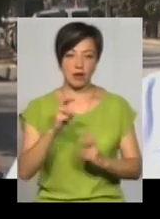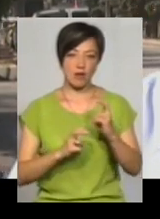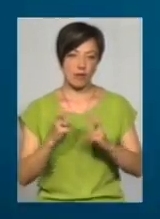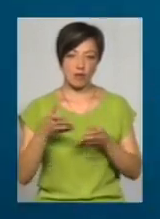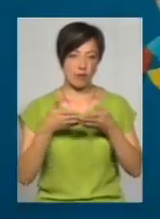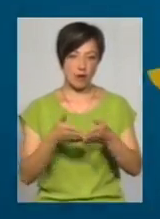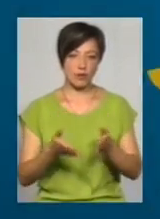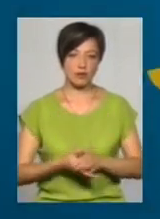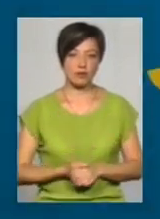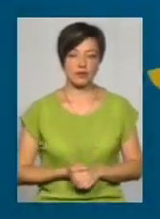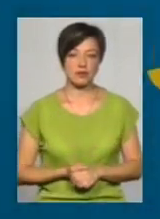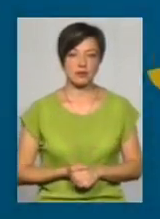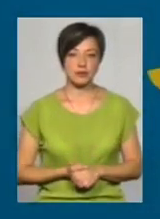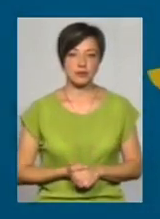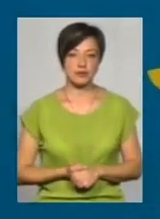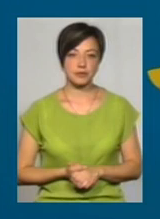-переходів.